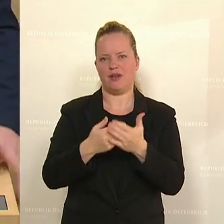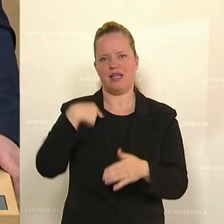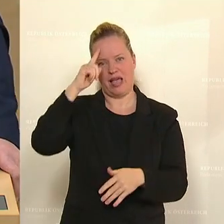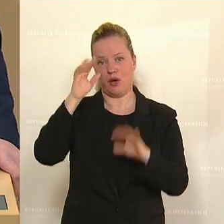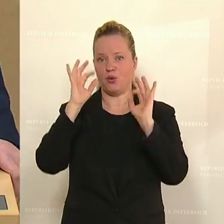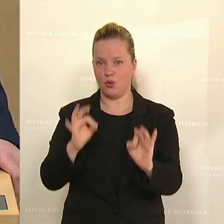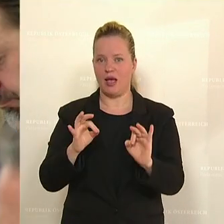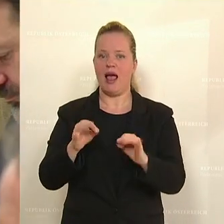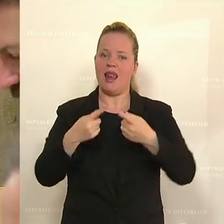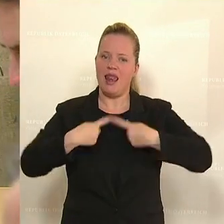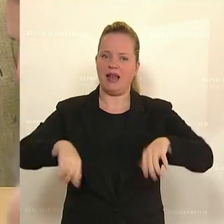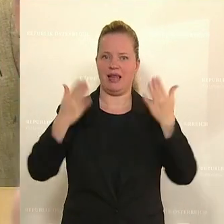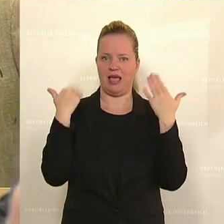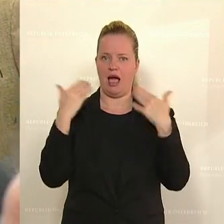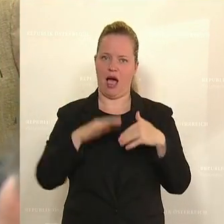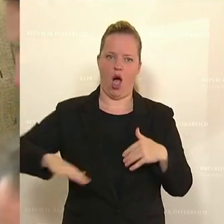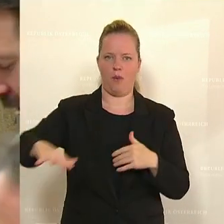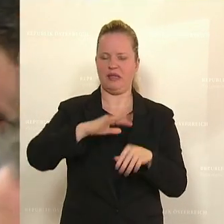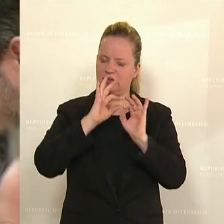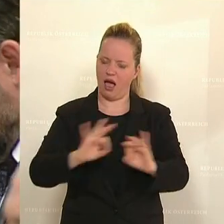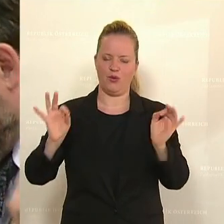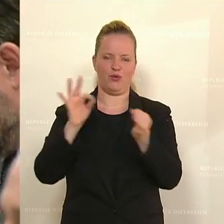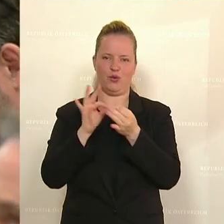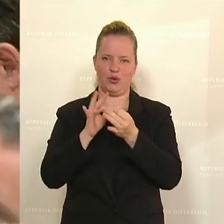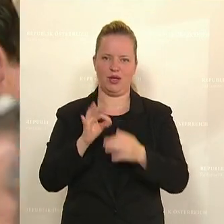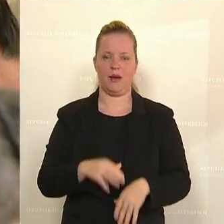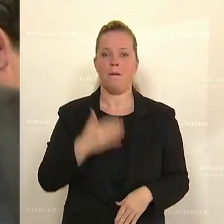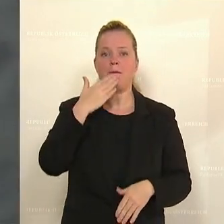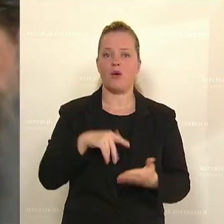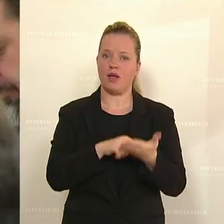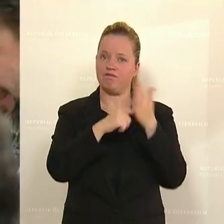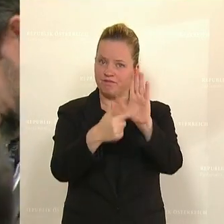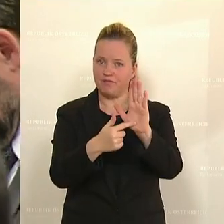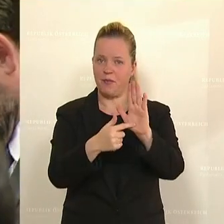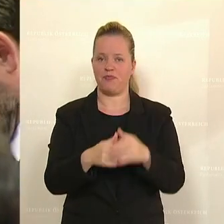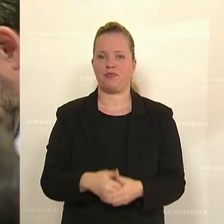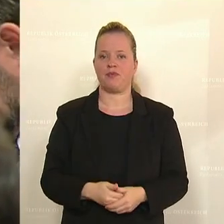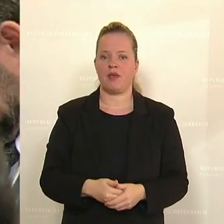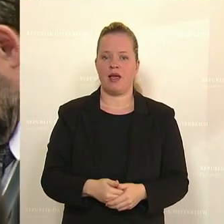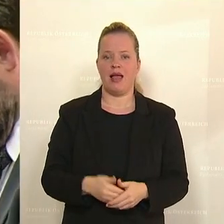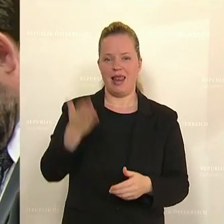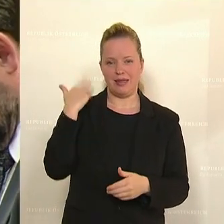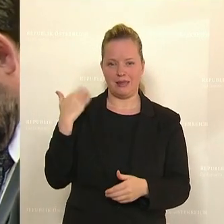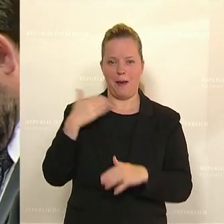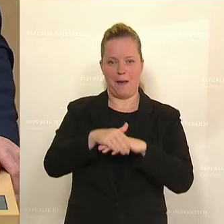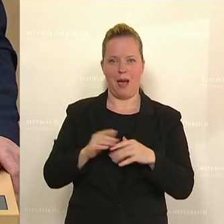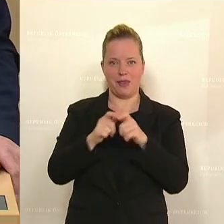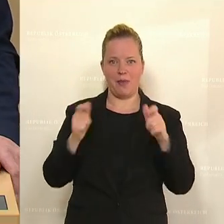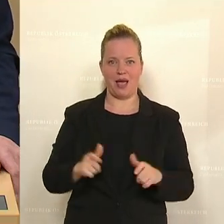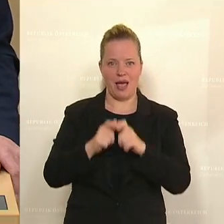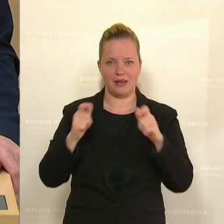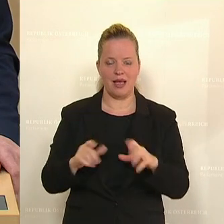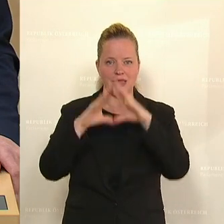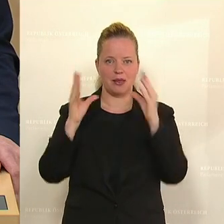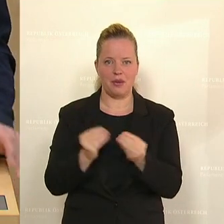ländliche Raum sehr gut funktioniert. Ich möchte nochmals darauf verweisen und abschließen, dass wir in den letzten Gemeindepaketen insgesamt die